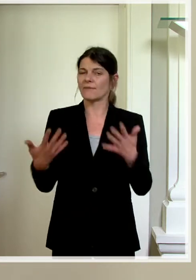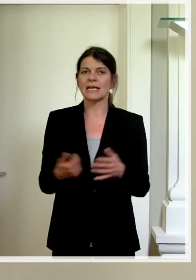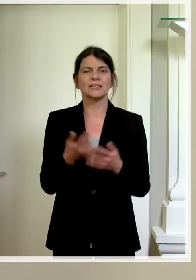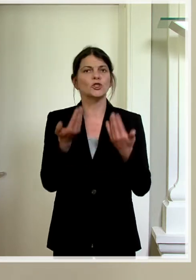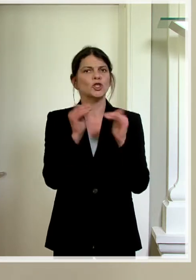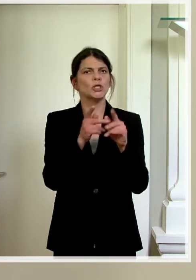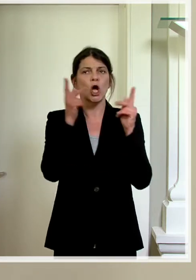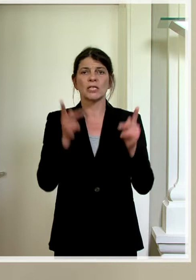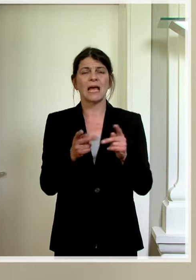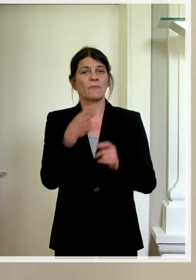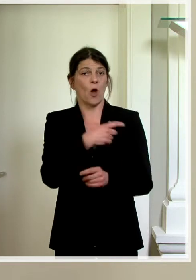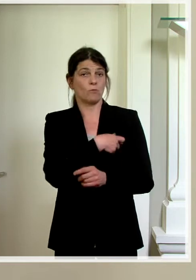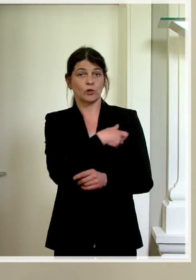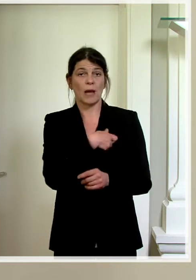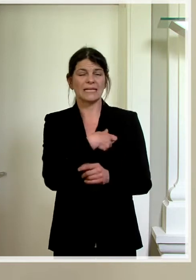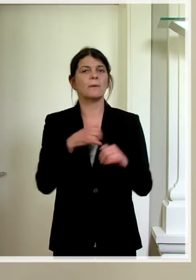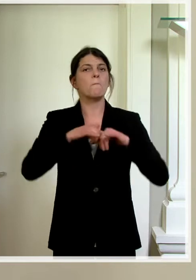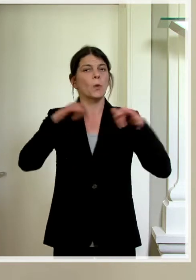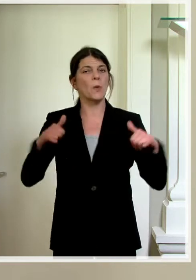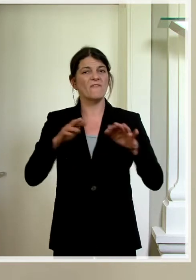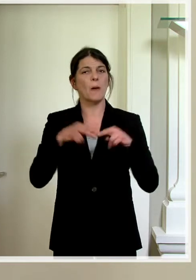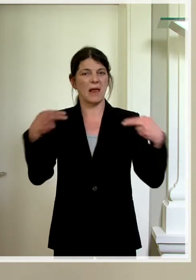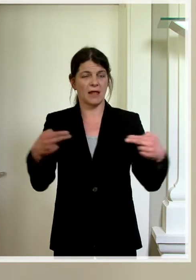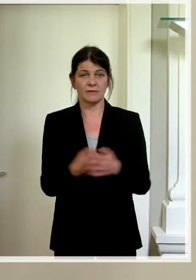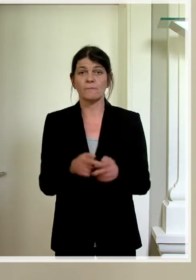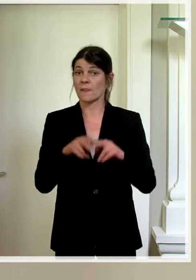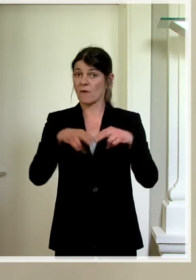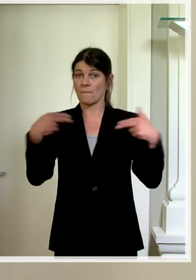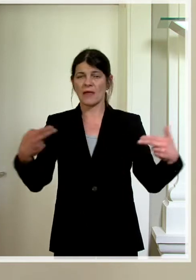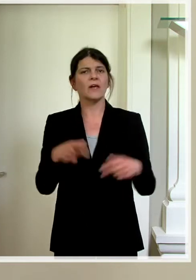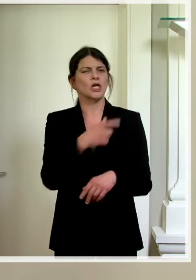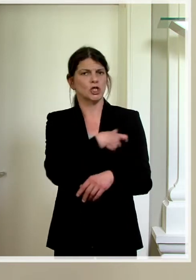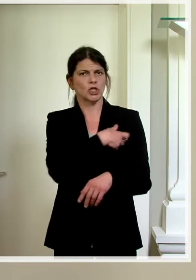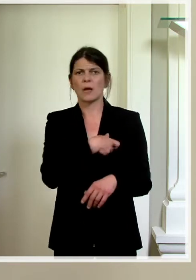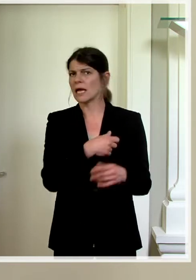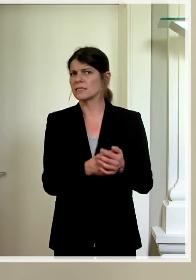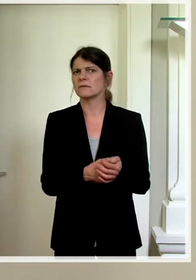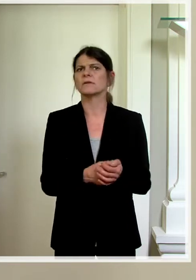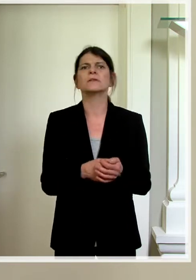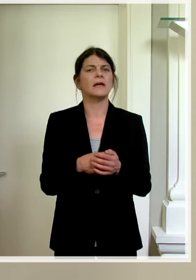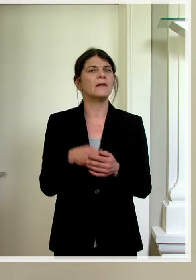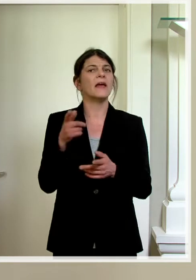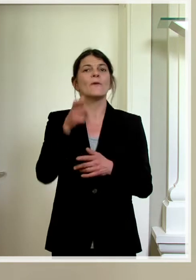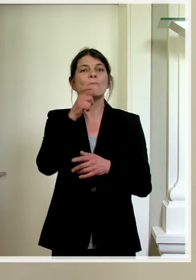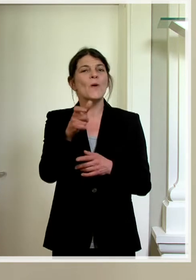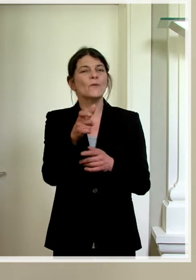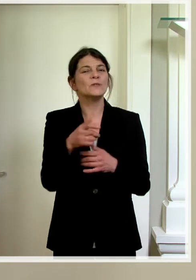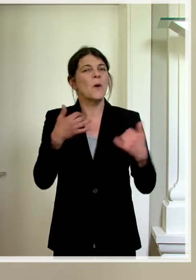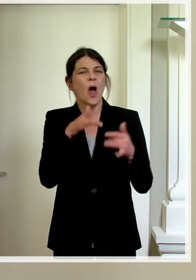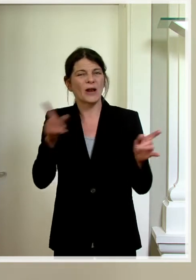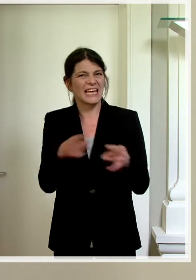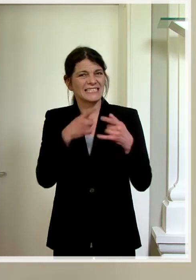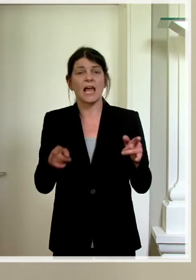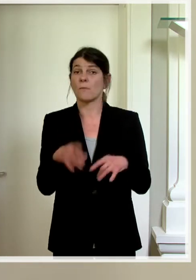das Schutzkonzept des Schweizerischen Bühnenverbandes, sowie des Verbandes des Schweizerischen Berufsorchesters, das